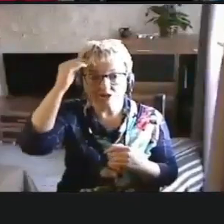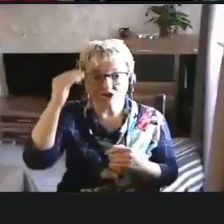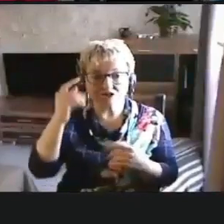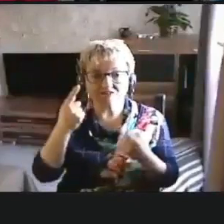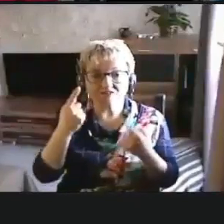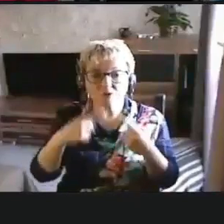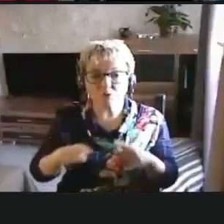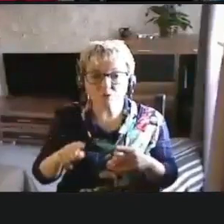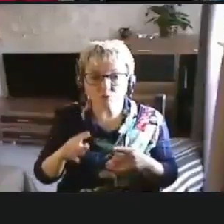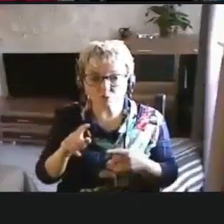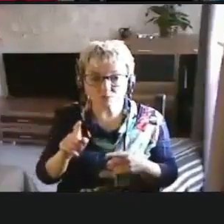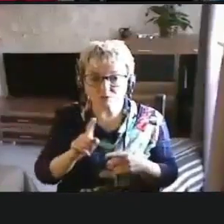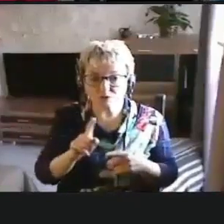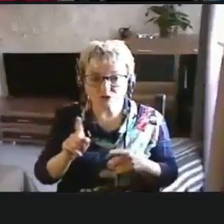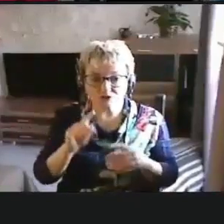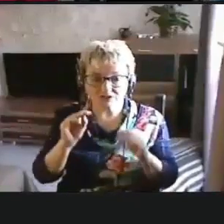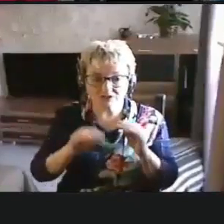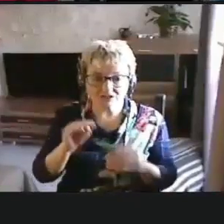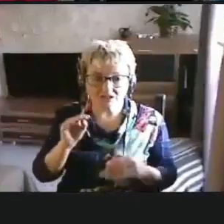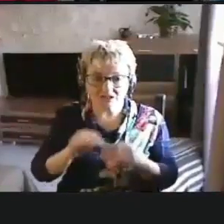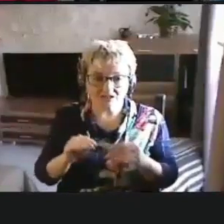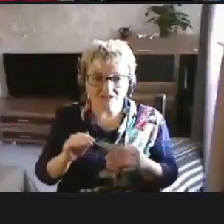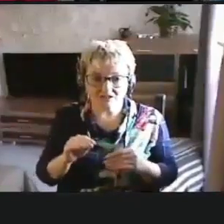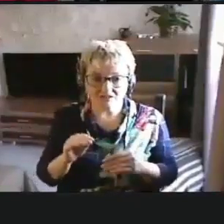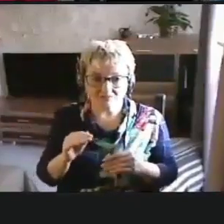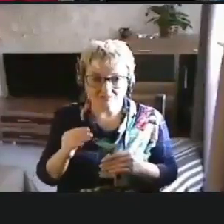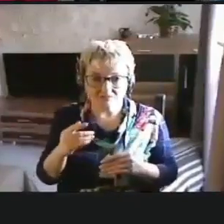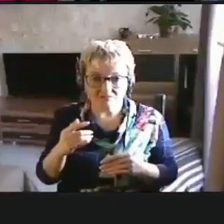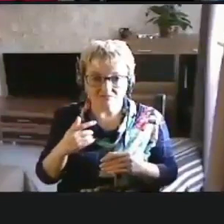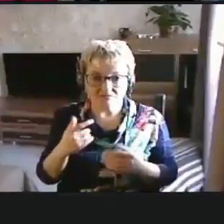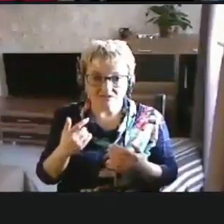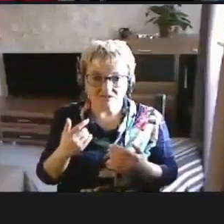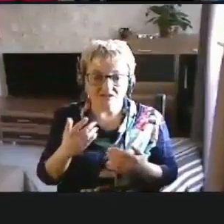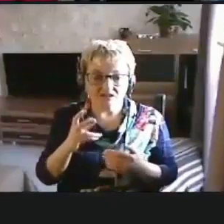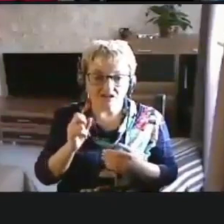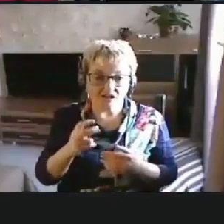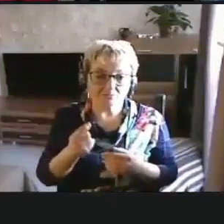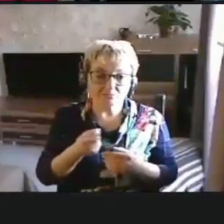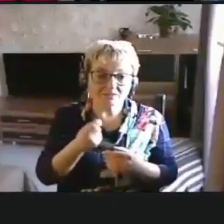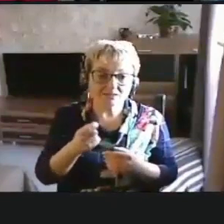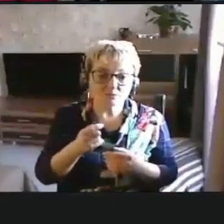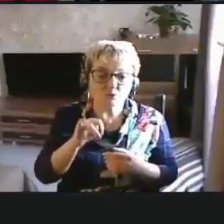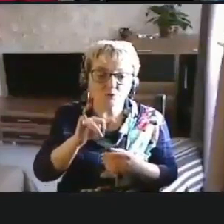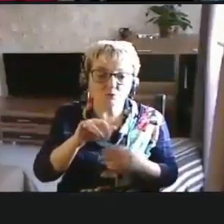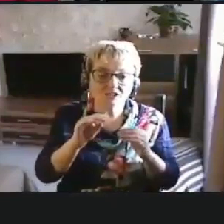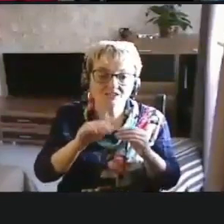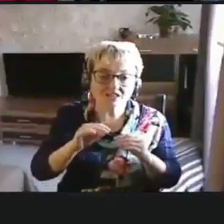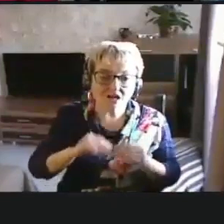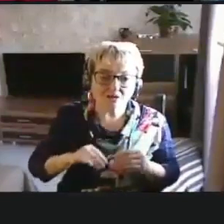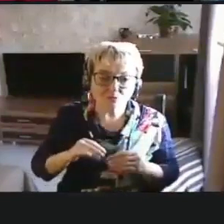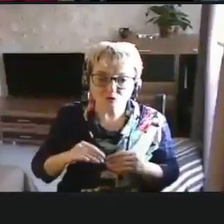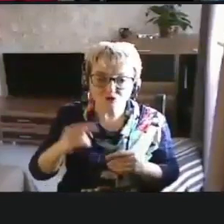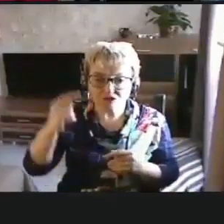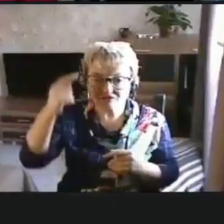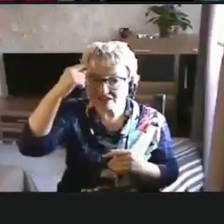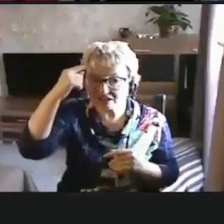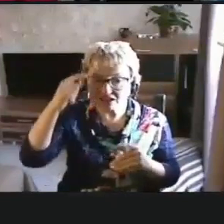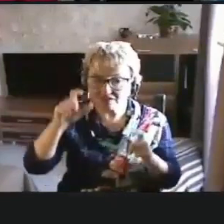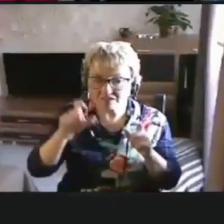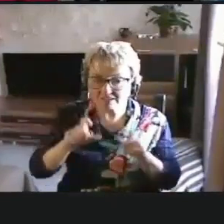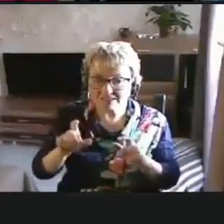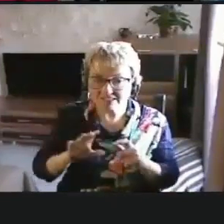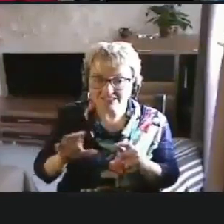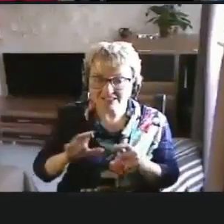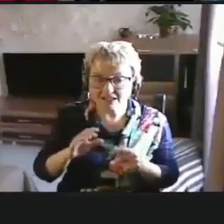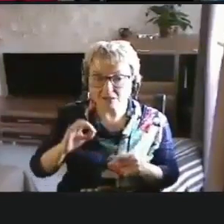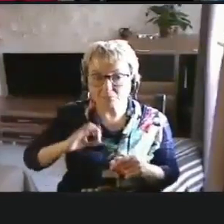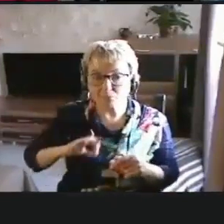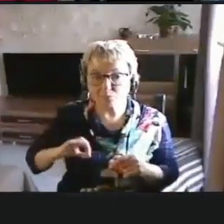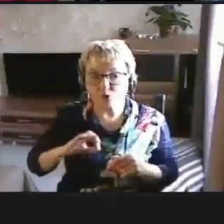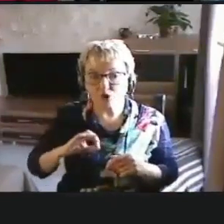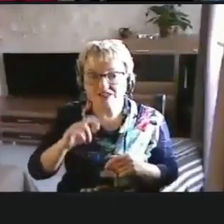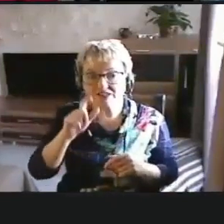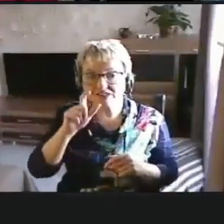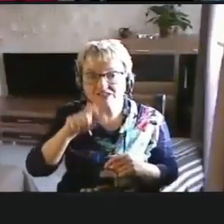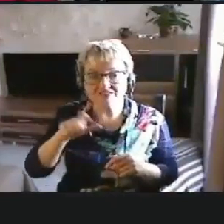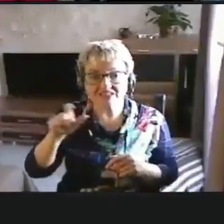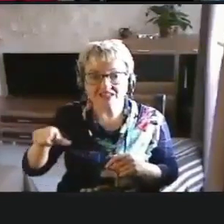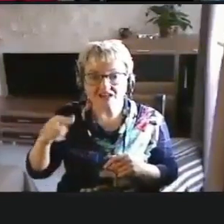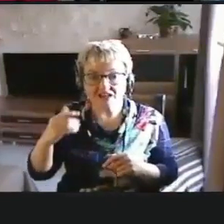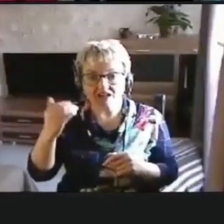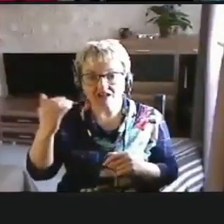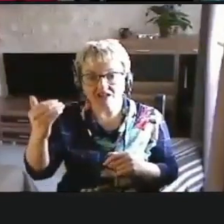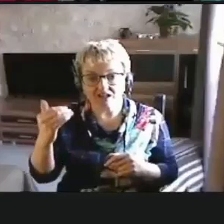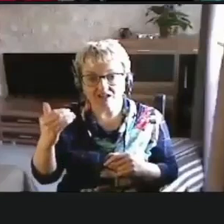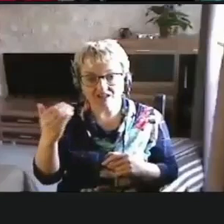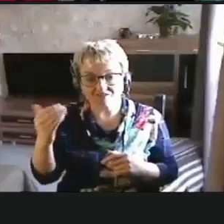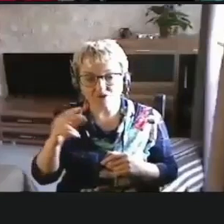другом в чем-то состоит. В том, что, ну, как минимум, у разработчика не сидит в голове пользователей, пользователей его